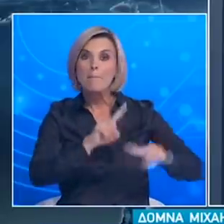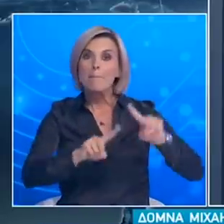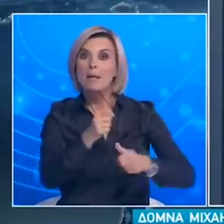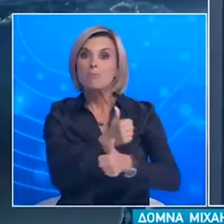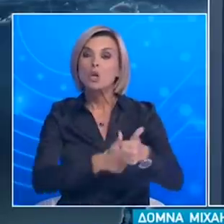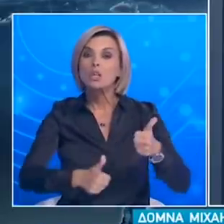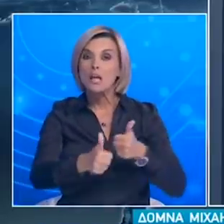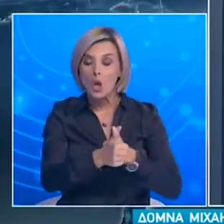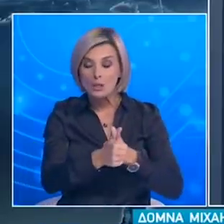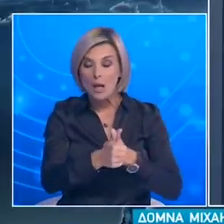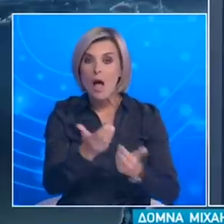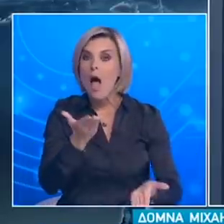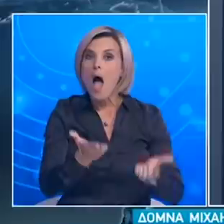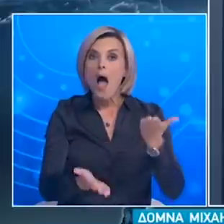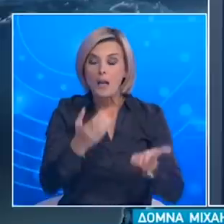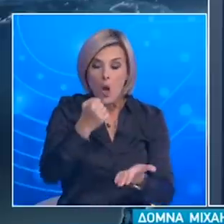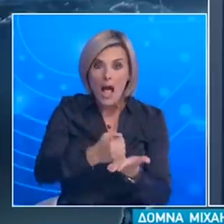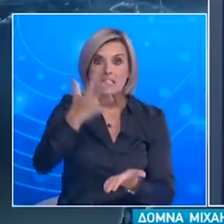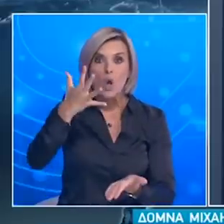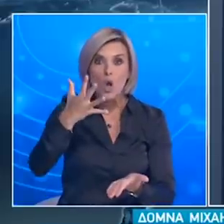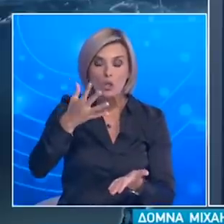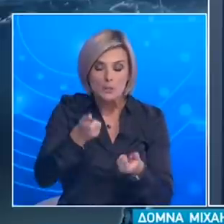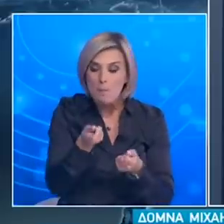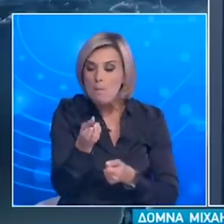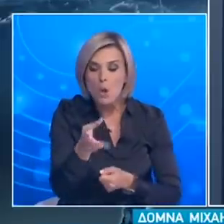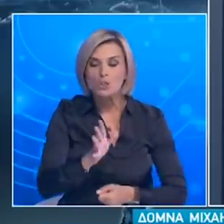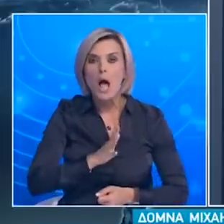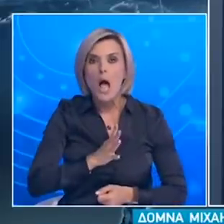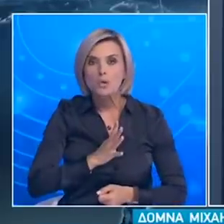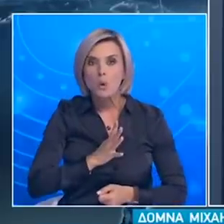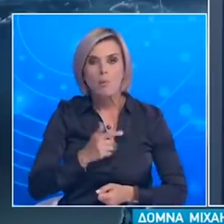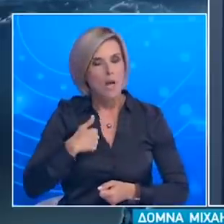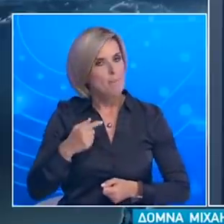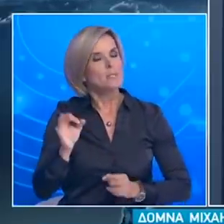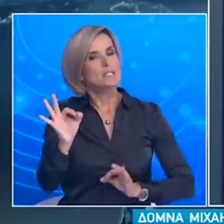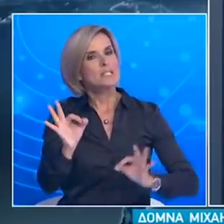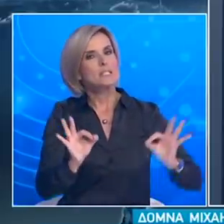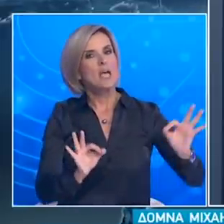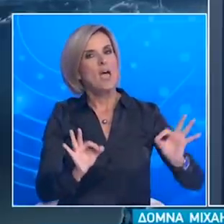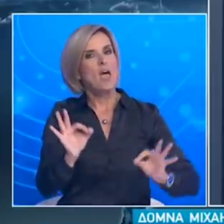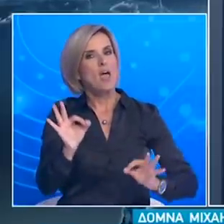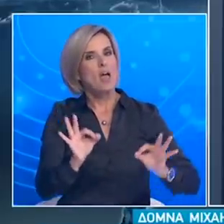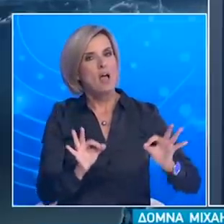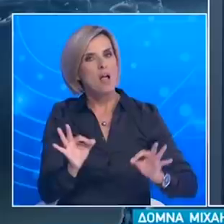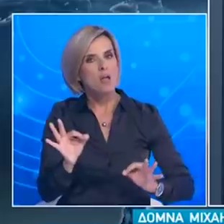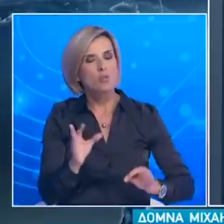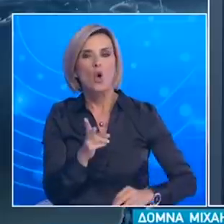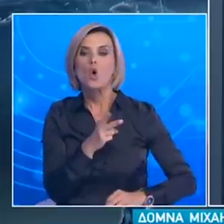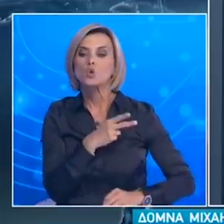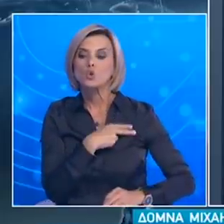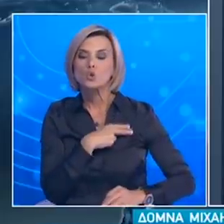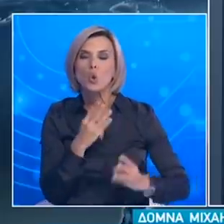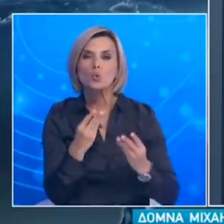στοιχεία του ΕΟΔΗ και της Επιτροπής Λοιμοξιολόγων για τη Διασπορά του Ιού έχουμε ήδη σχεδιάσει πλάνο αυξημένων ελέγχων ανίχνευσης του